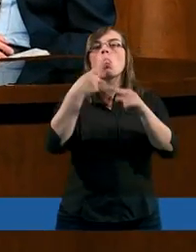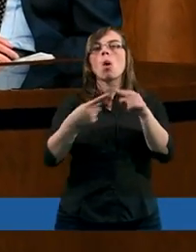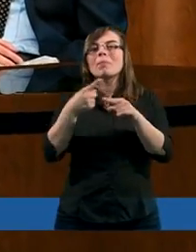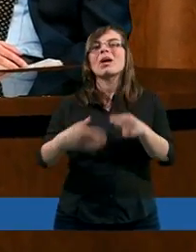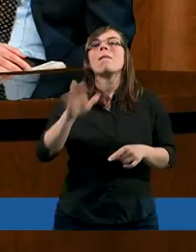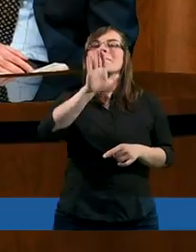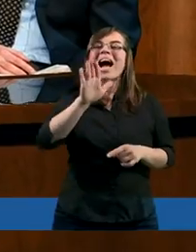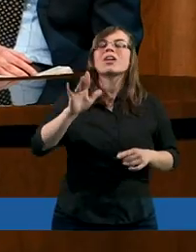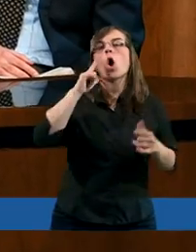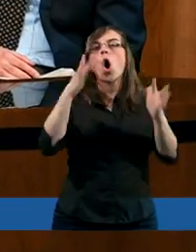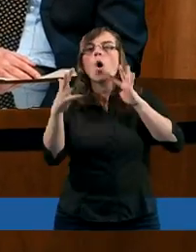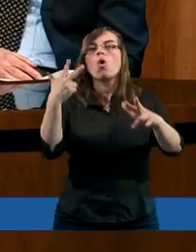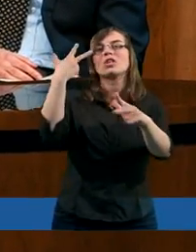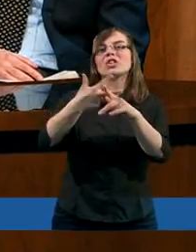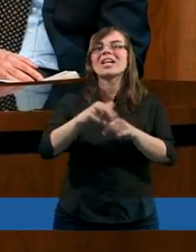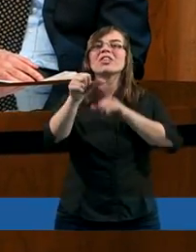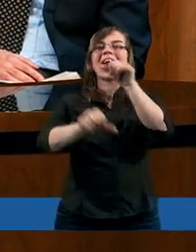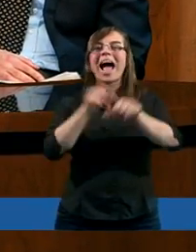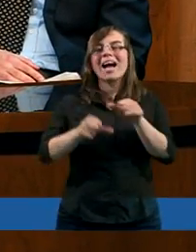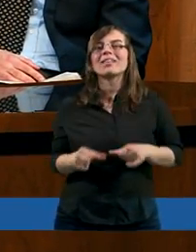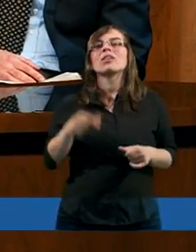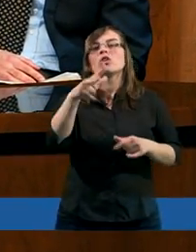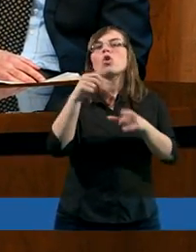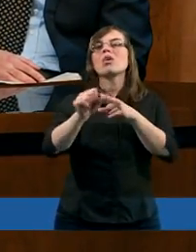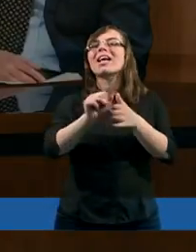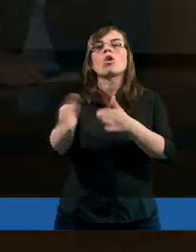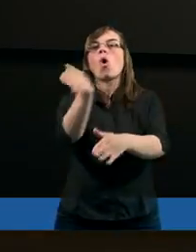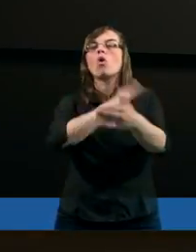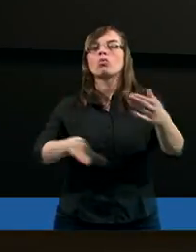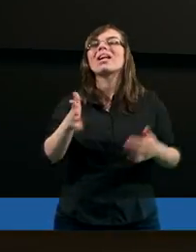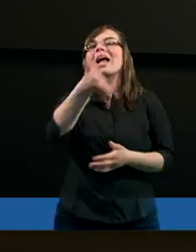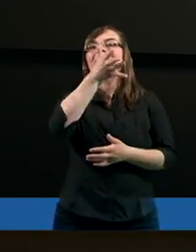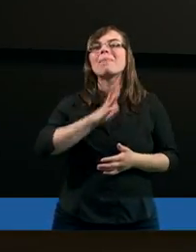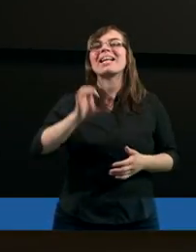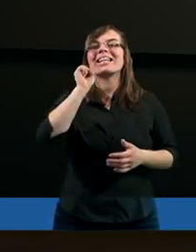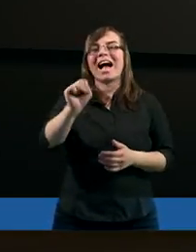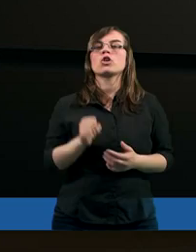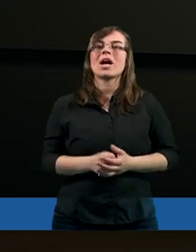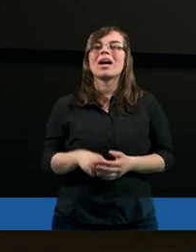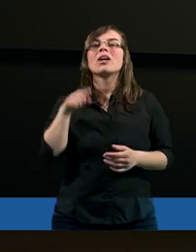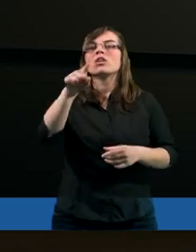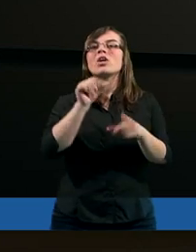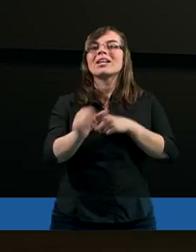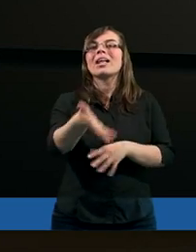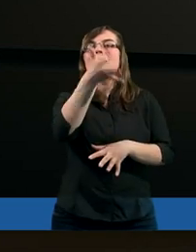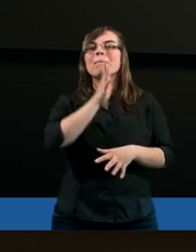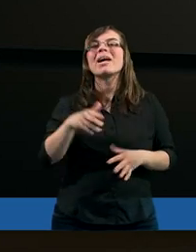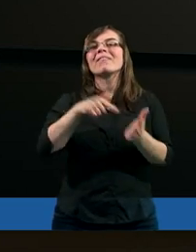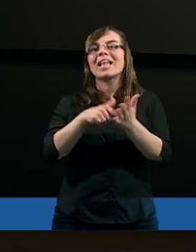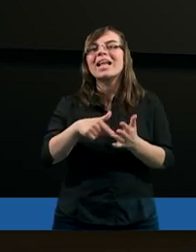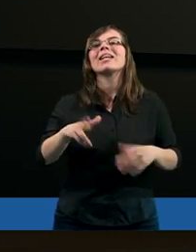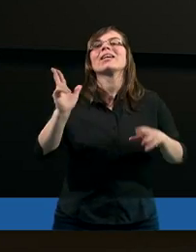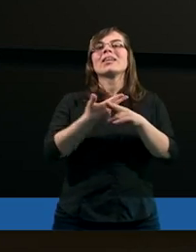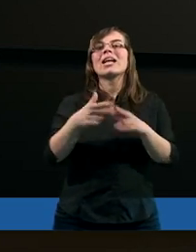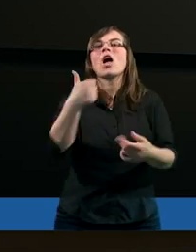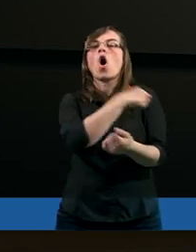dopiero mając około 30 lat. On nie jest od urodzenia Mesjaszem. On jest Mesjaszem